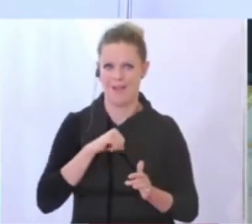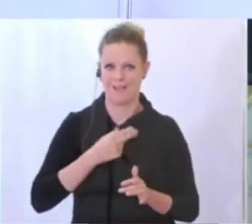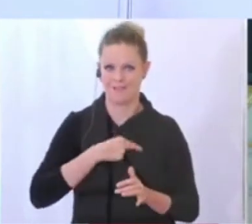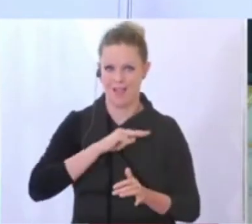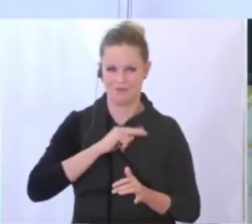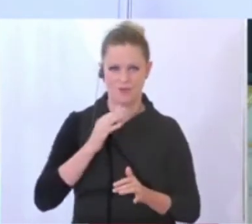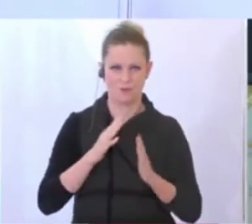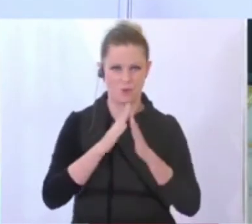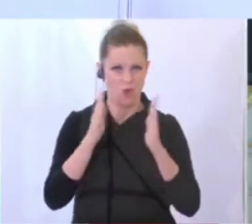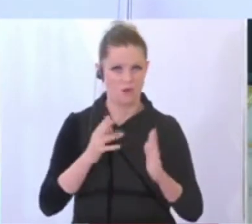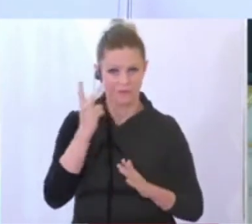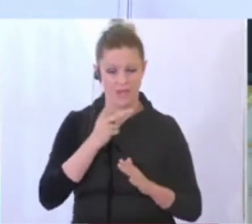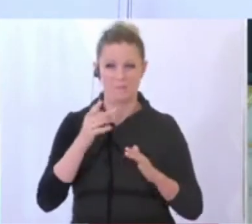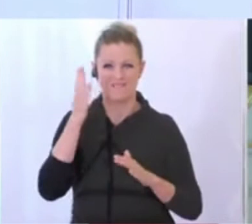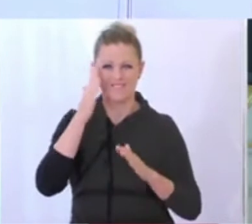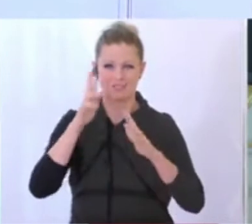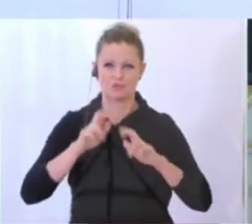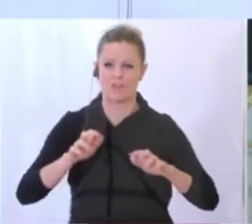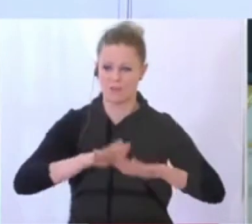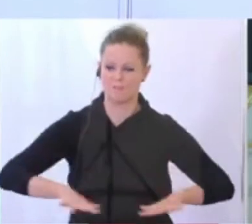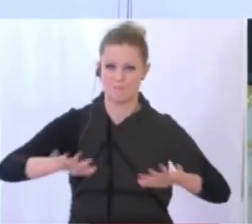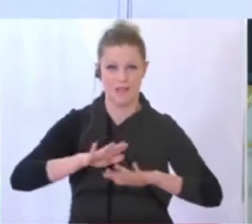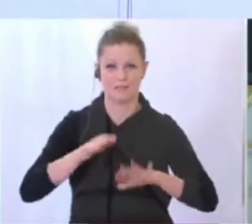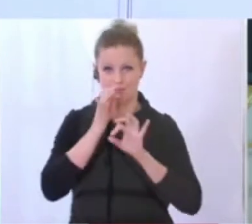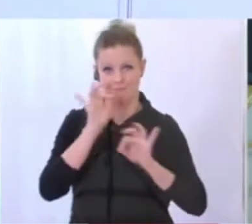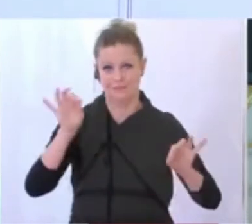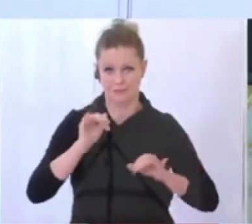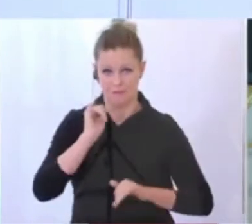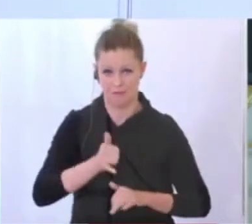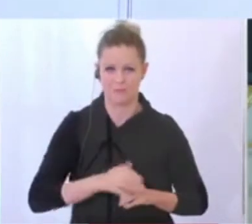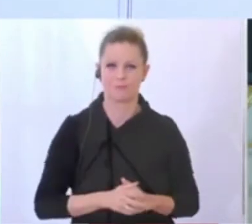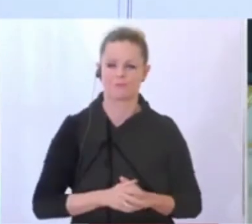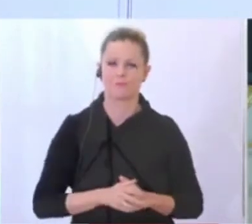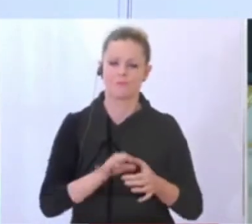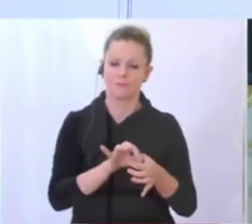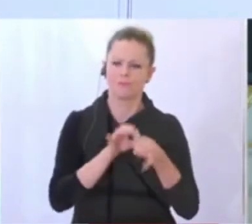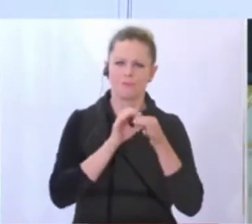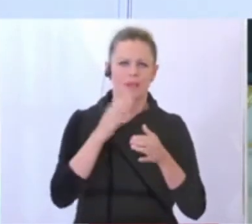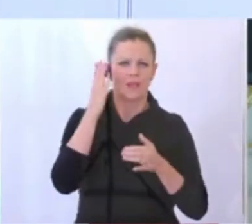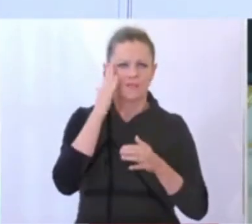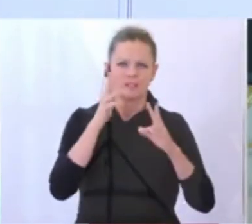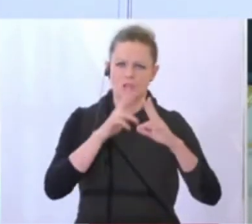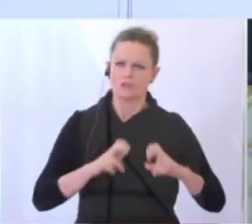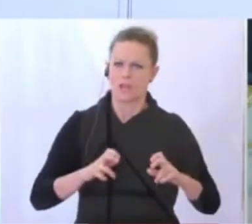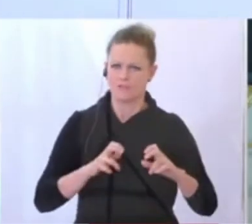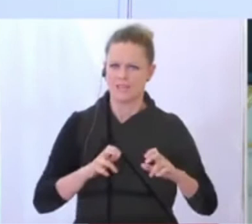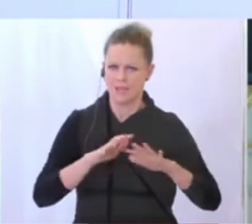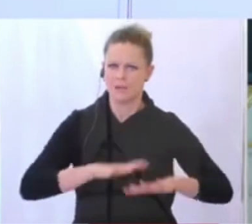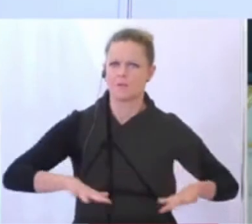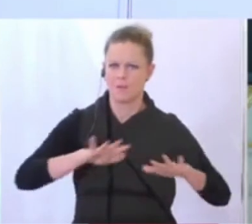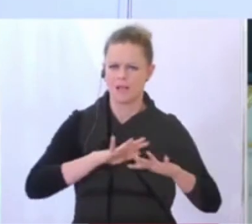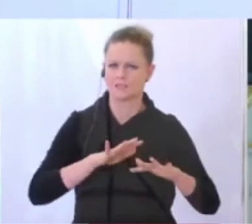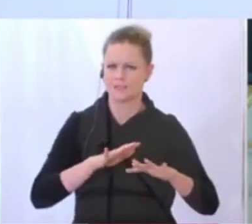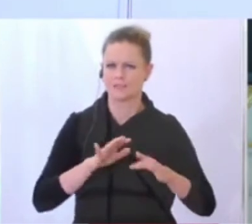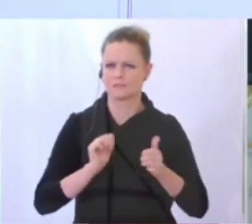Wissenschaftlich passiert immer noch besser natürlich. Apropos wissenschaftlich passiert, das führt zum Sport. Ich darf erinnern, wie das bei der Bundesliga